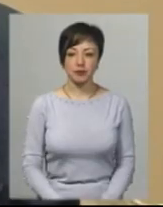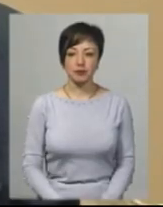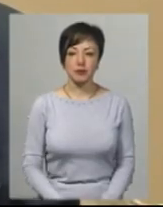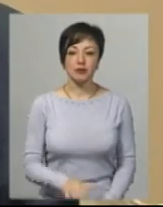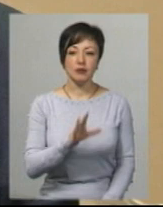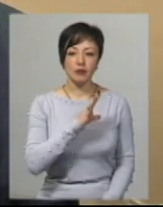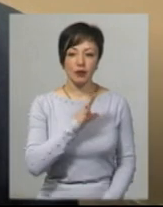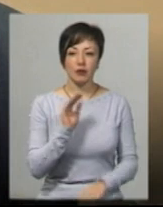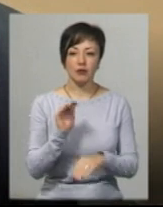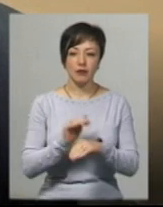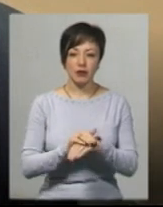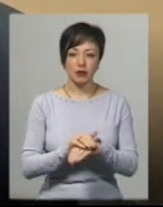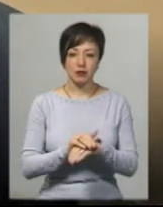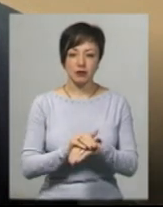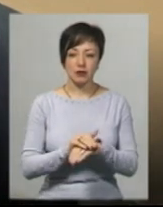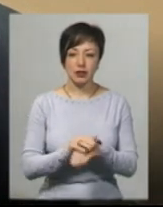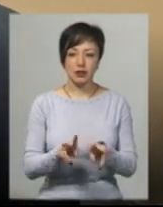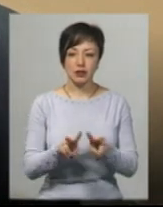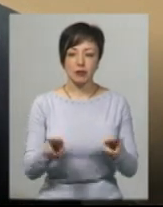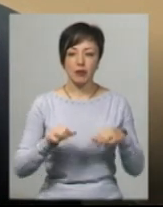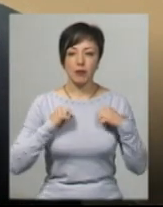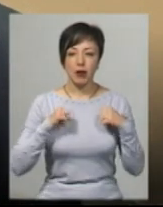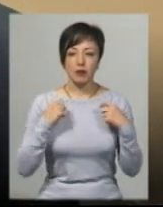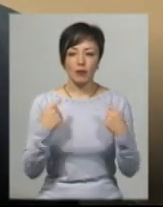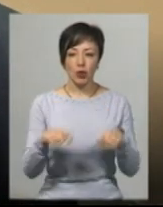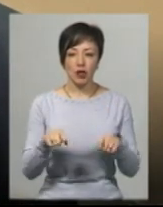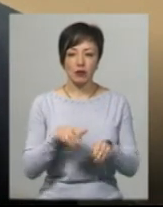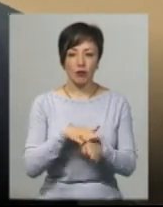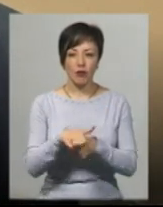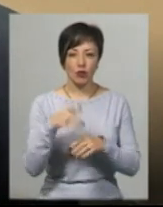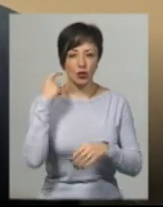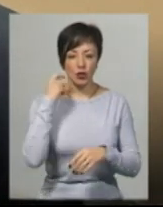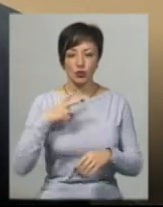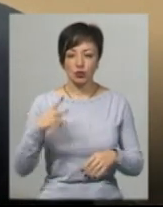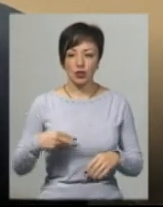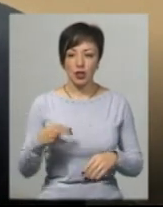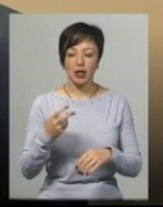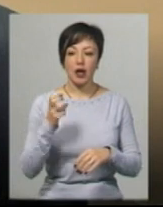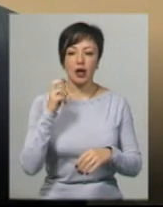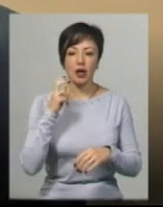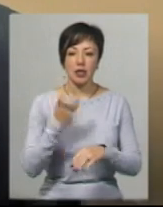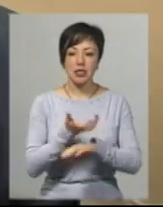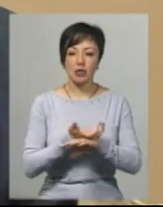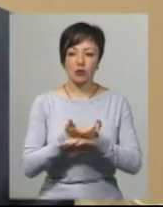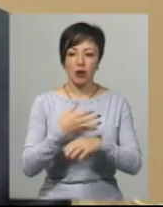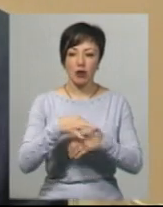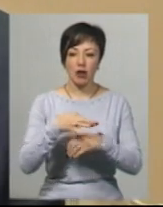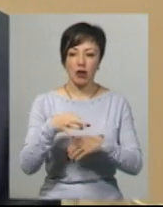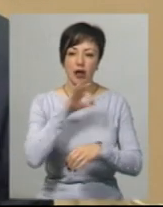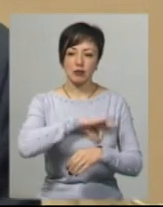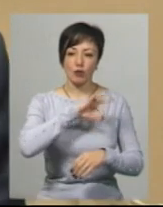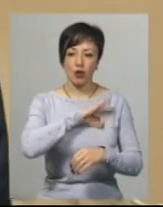Був факт так само намагання продати неповнолітню дочку для сексуальної експлуатації мамою.